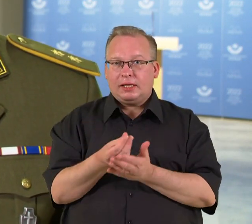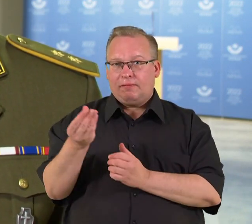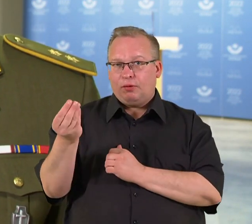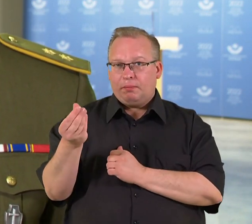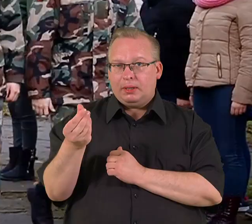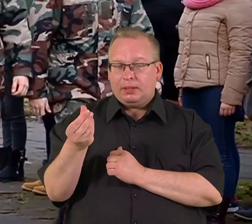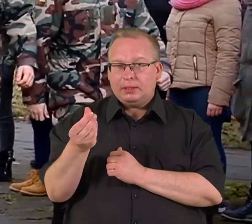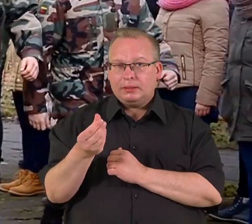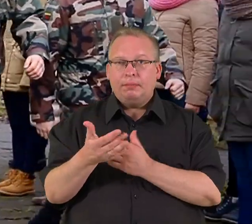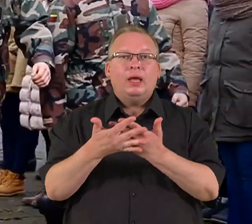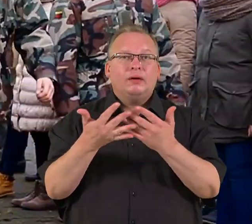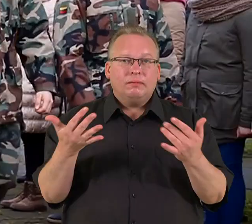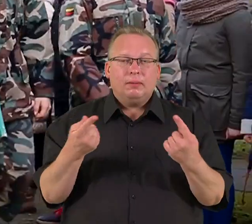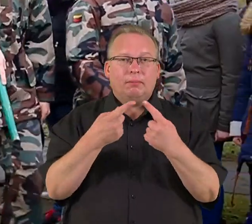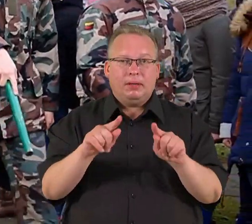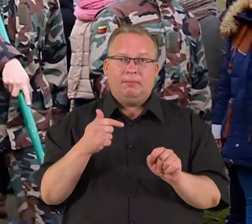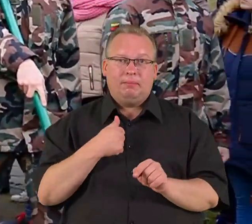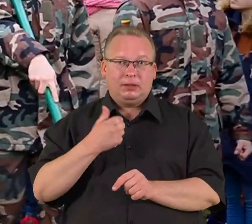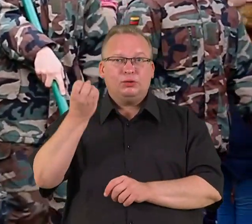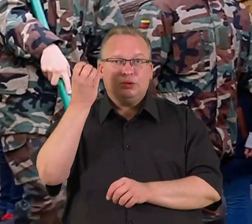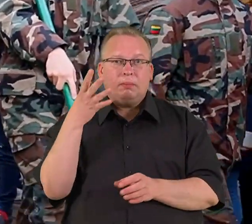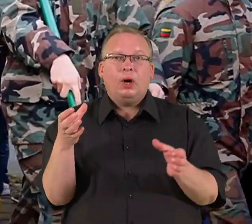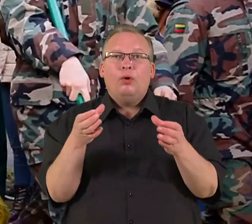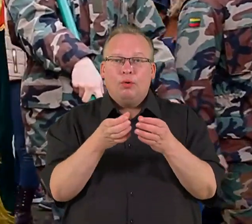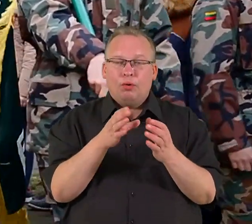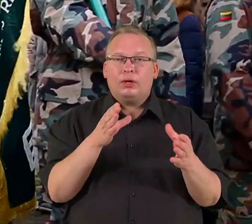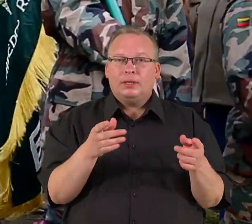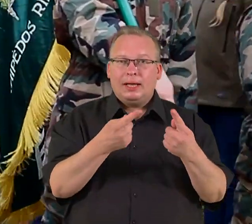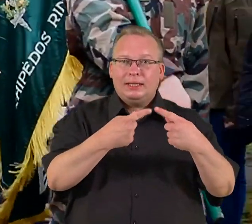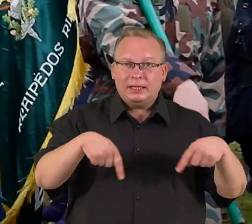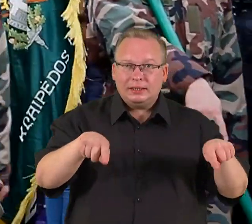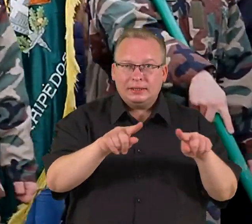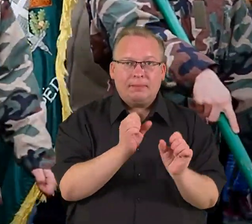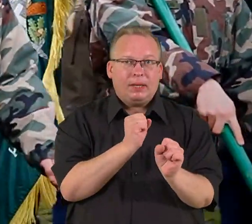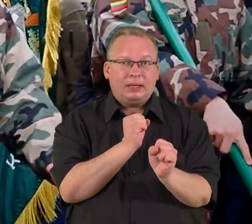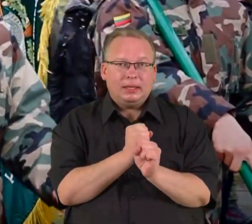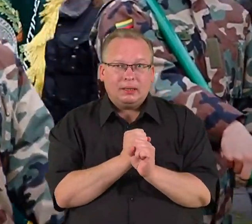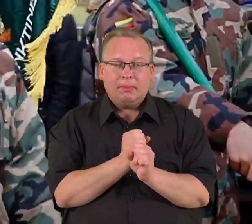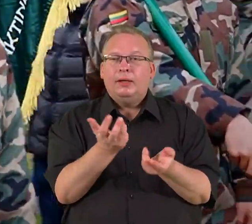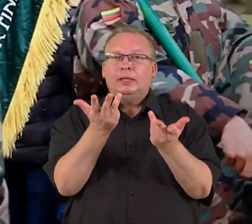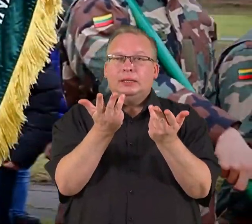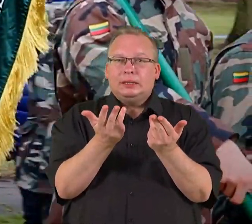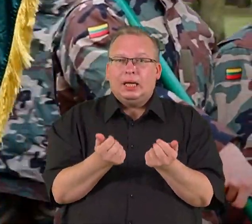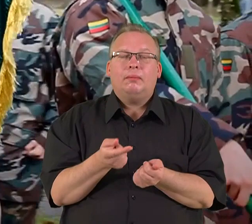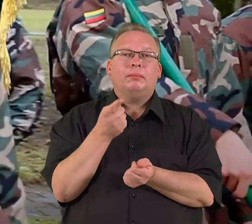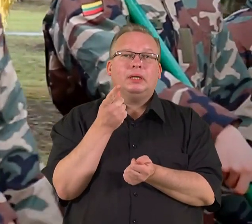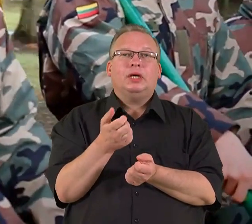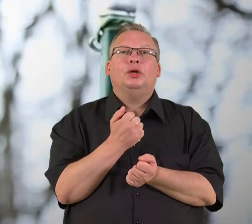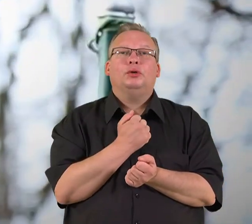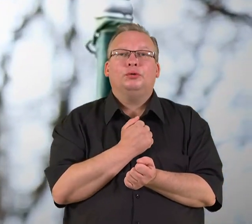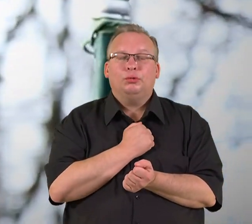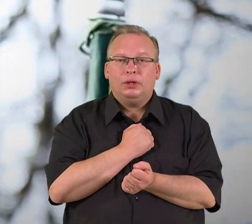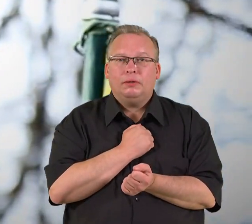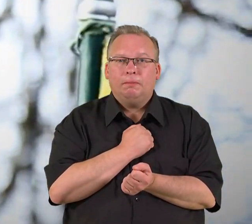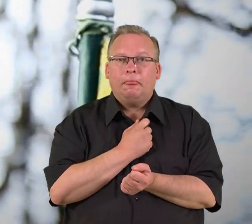ir visą kitą. Bet mes suprantame, kad organizacija, kada veikia tokiais principais, jį prieina tam tikrą ribą.